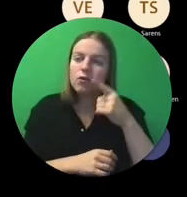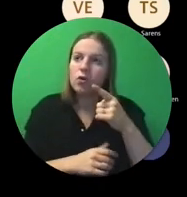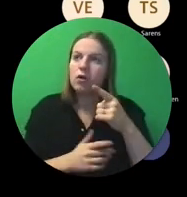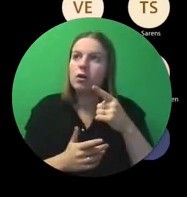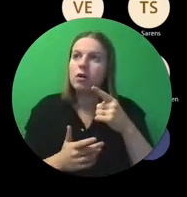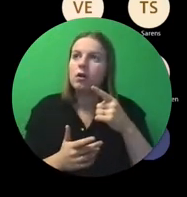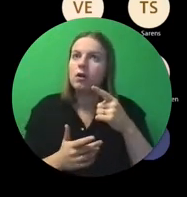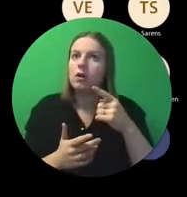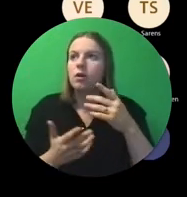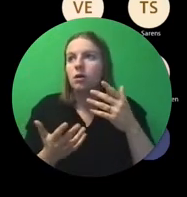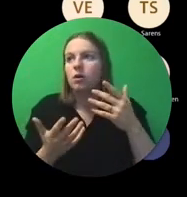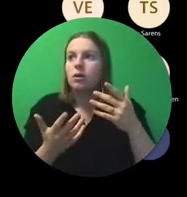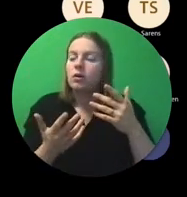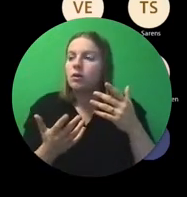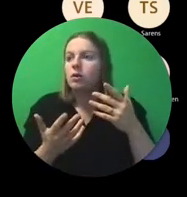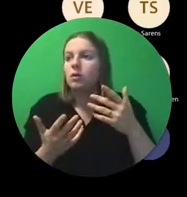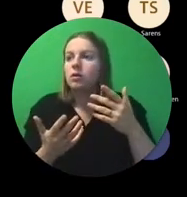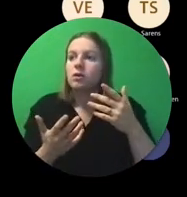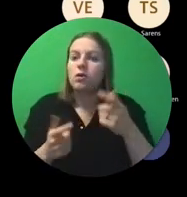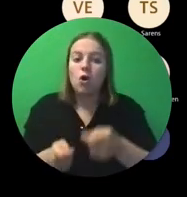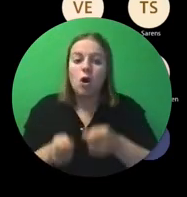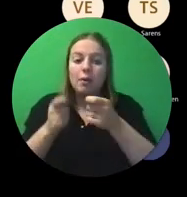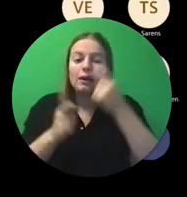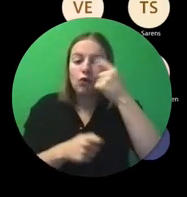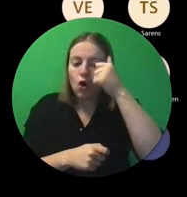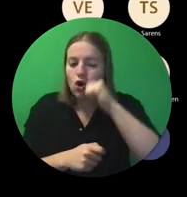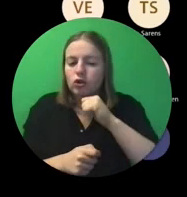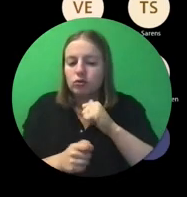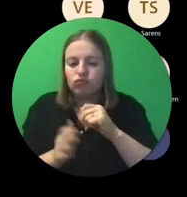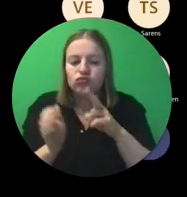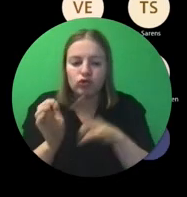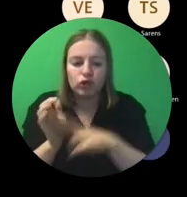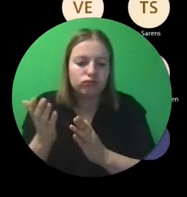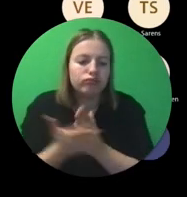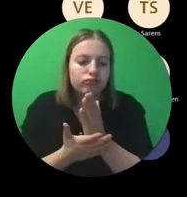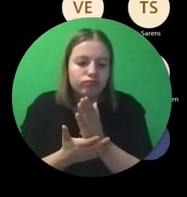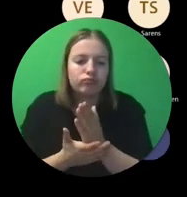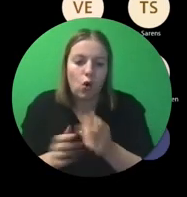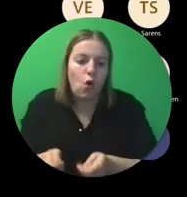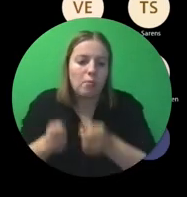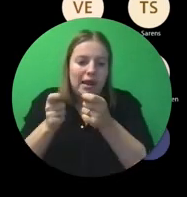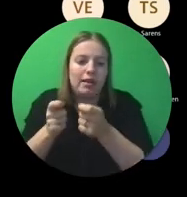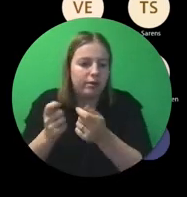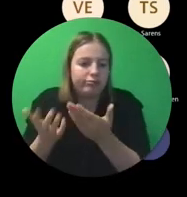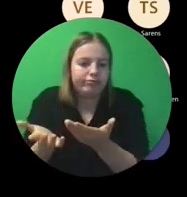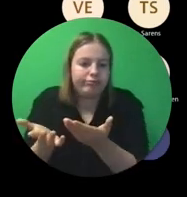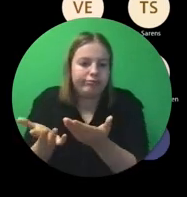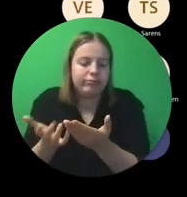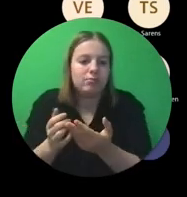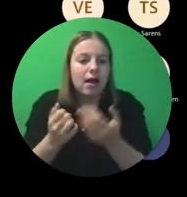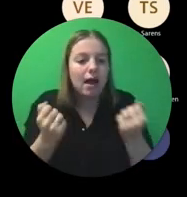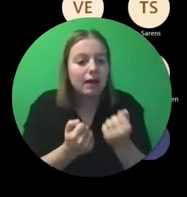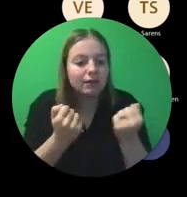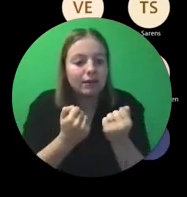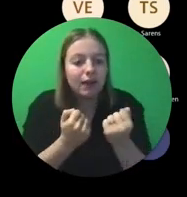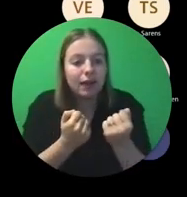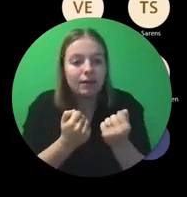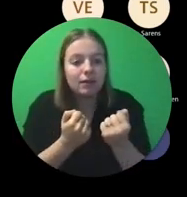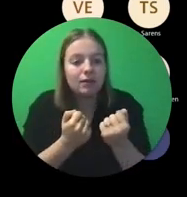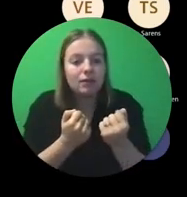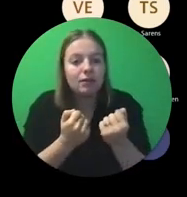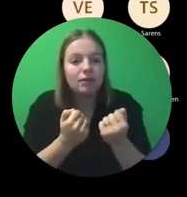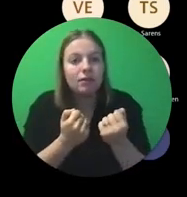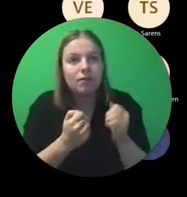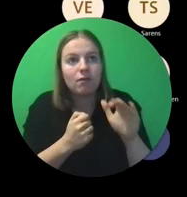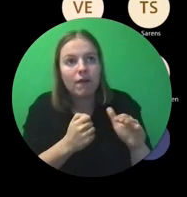'n opleiding voor ouders dat moet te doen zijn. Dat is een opleiding. Activiteiten van, met,